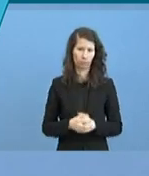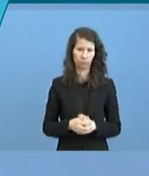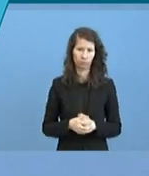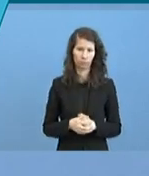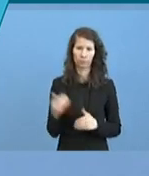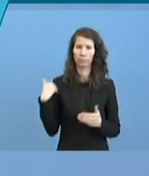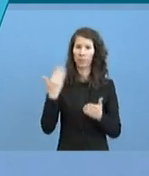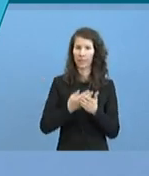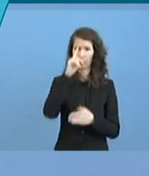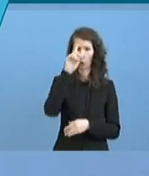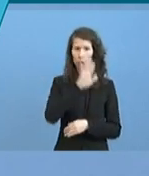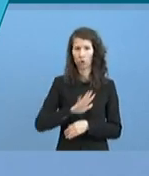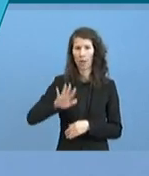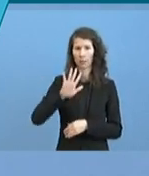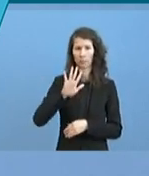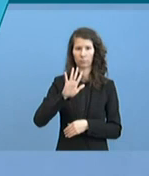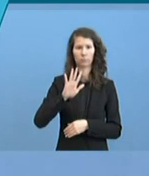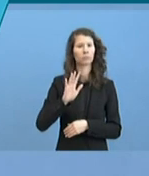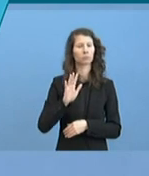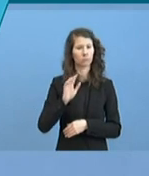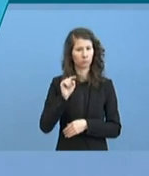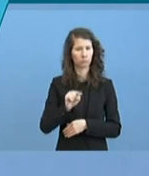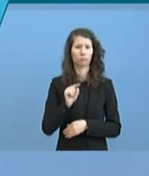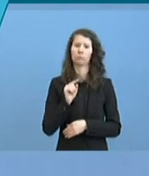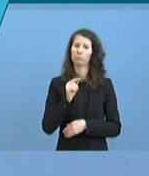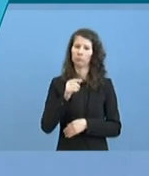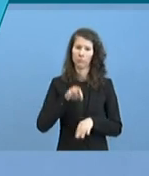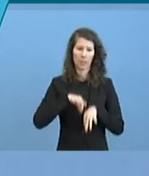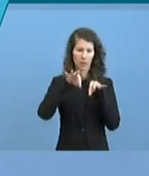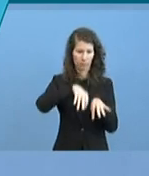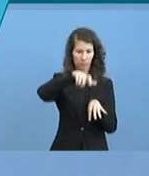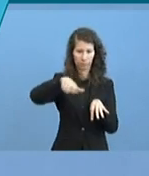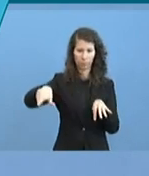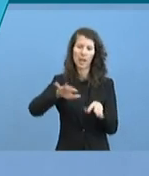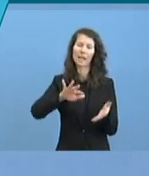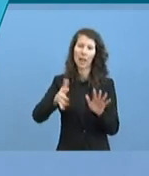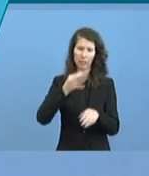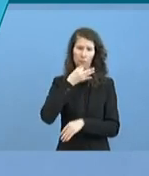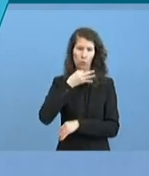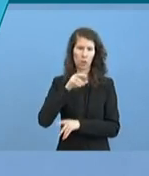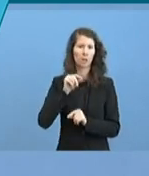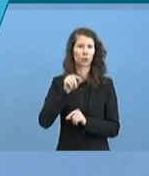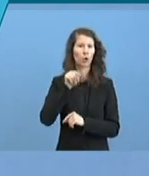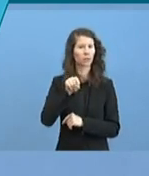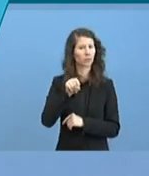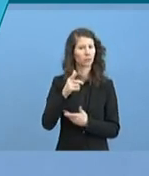Deutschland noch mit einer verhältnismäßig jungen Gruppe an Infizierten zu tun. Das heißt, der Median, der liegt,